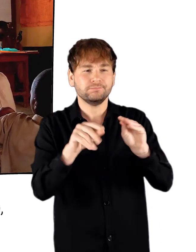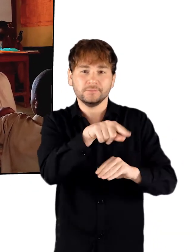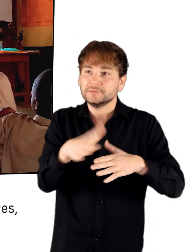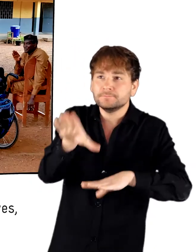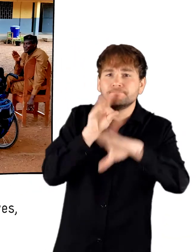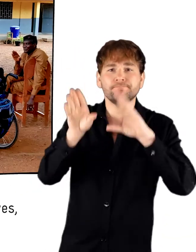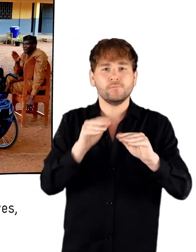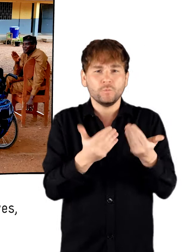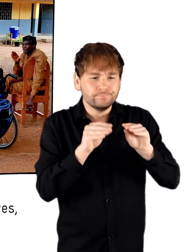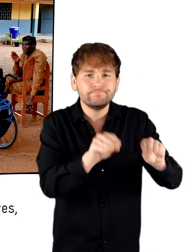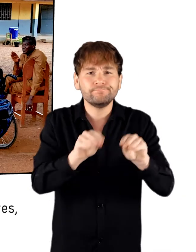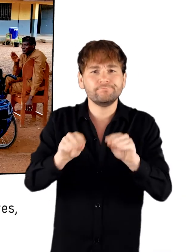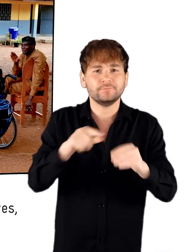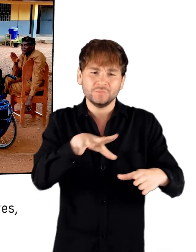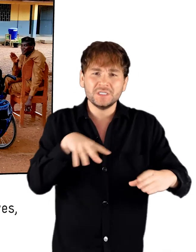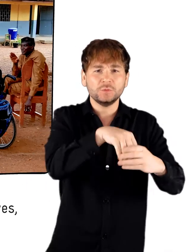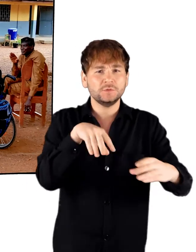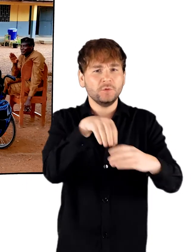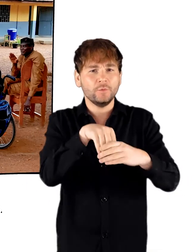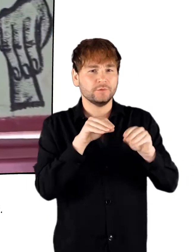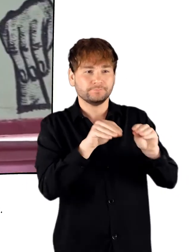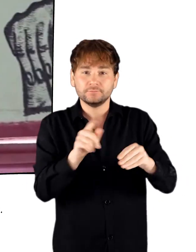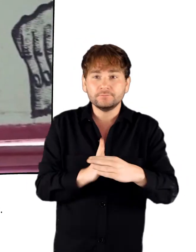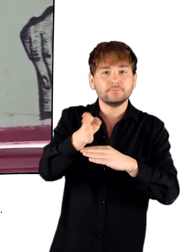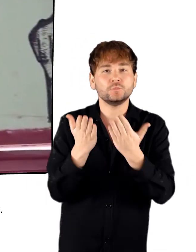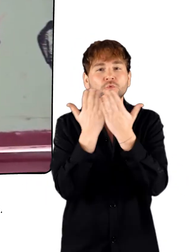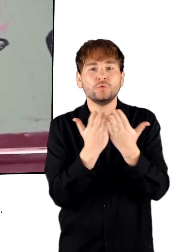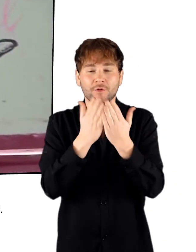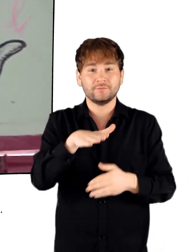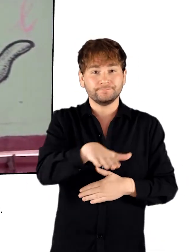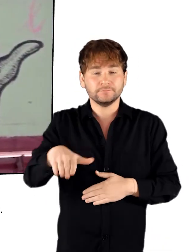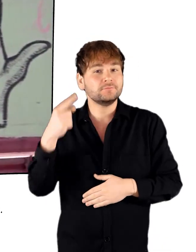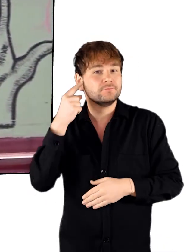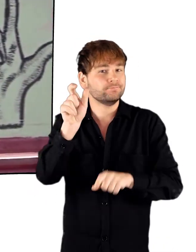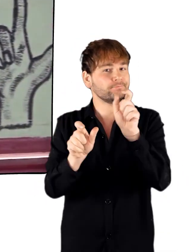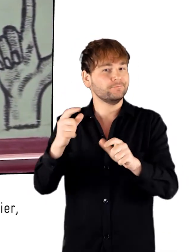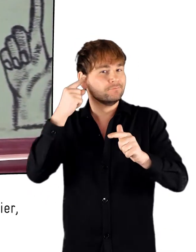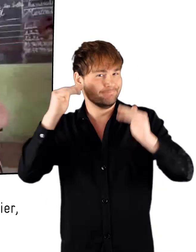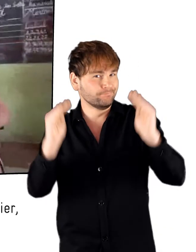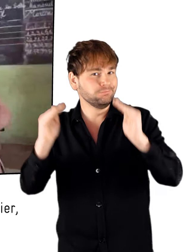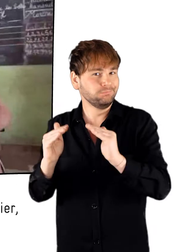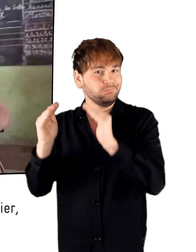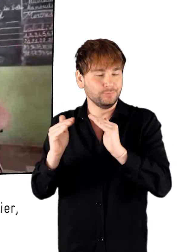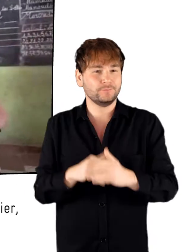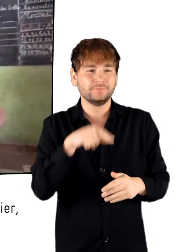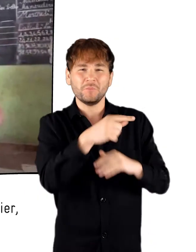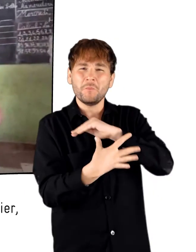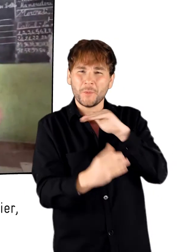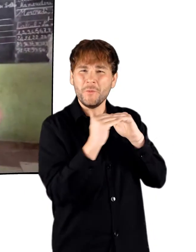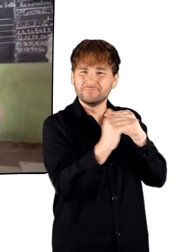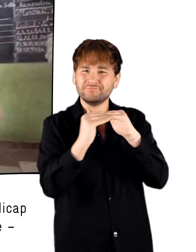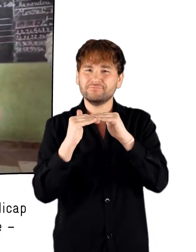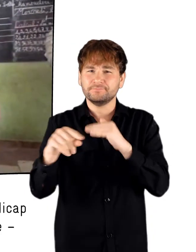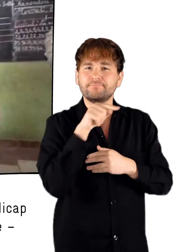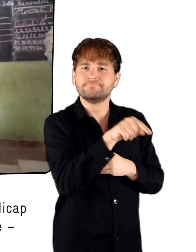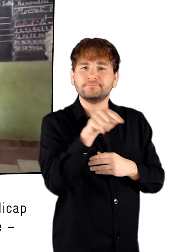'expérience avec des méthodes d'enseignement inclusives et une école pour enfants malentendants. Dans les pays en développement en particulier,